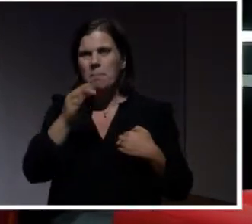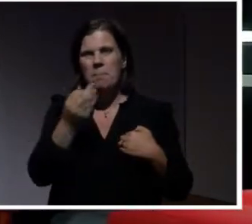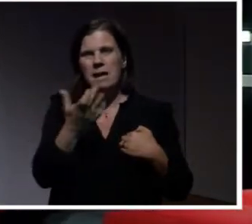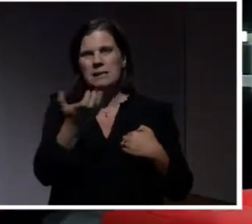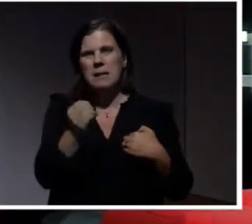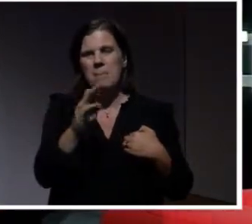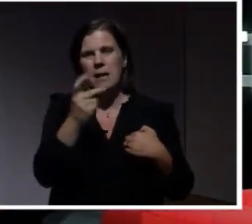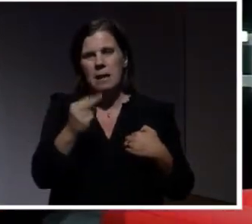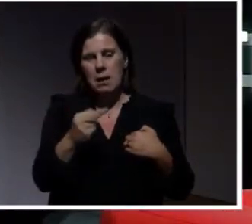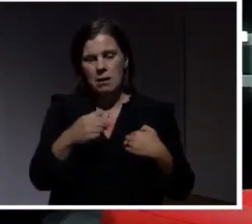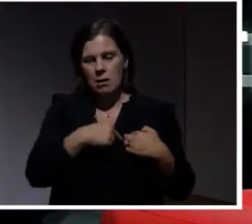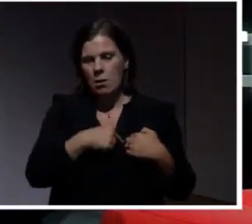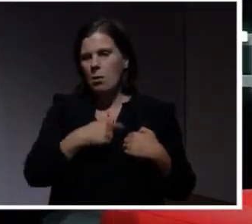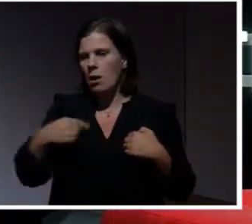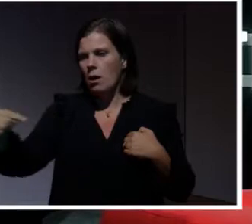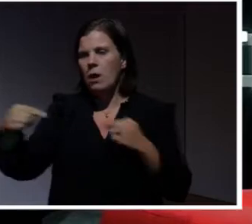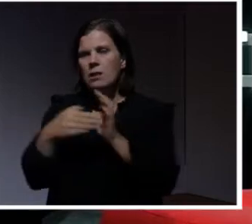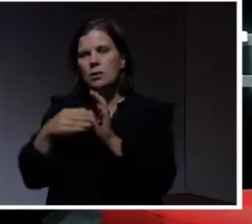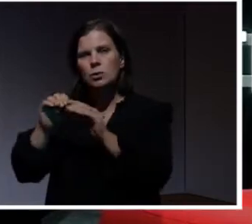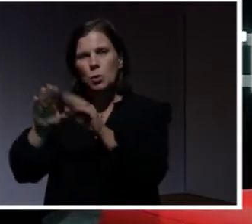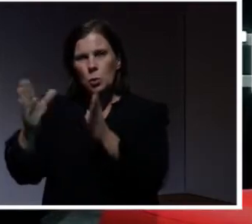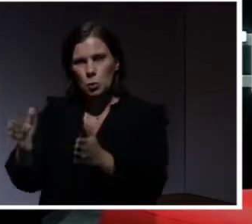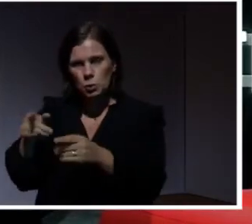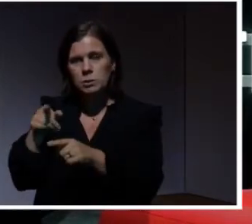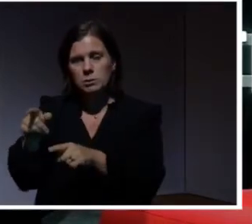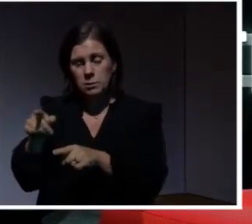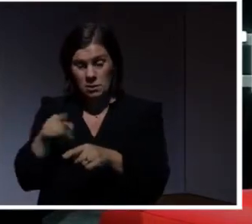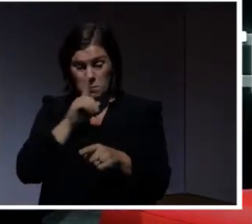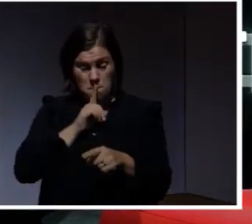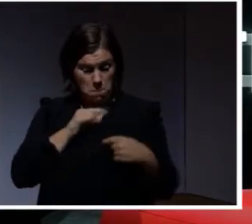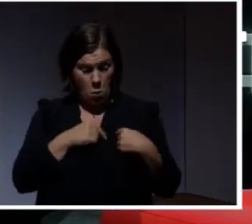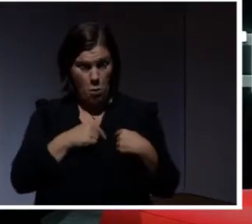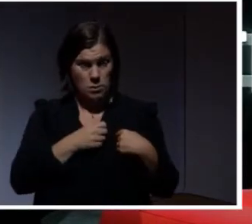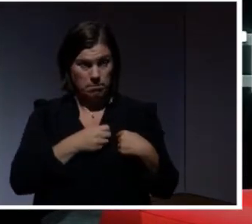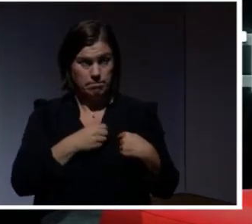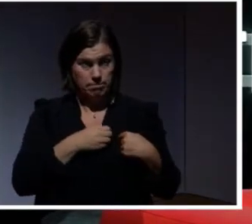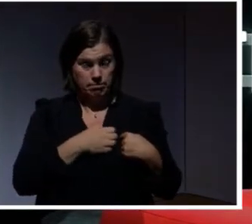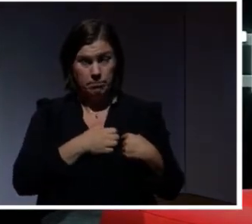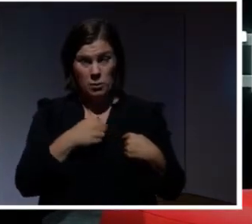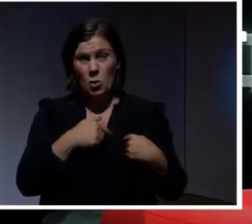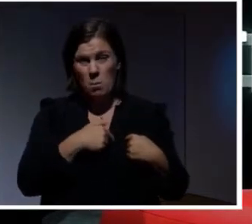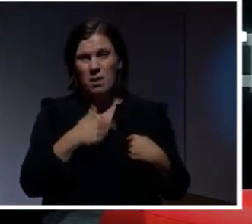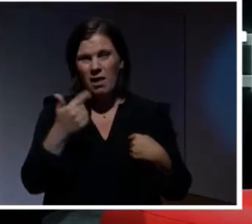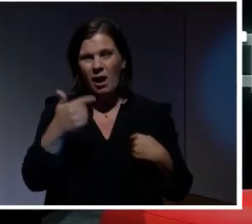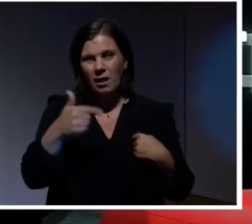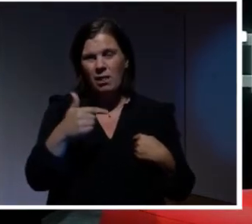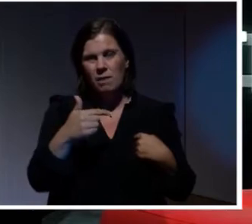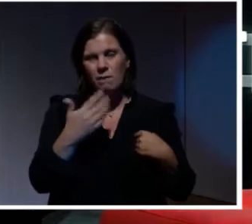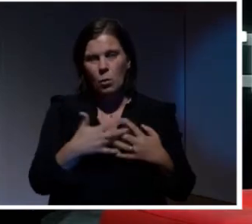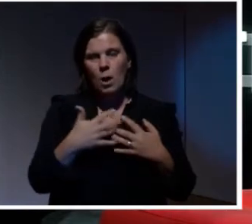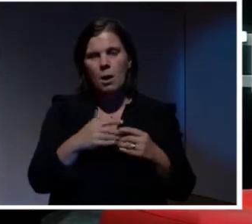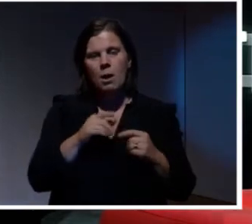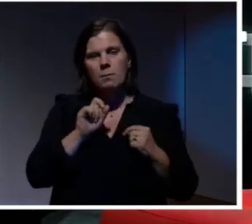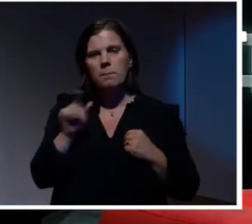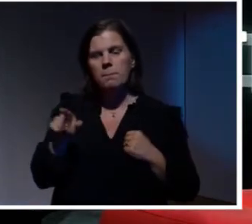sjukhuset. För de här små grejerna som håller folk vid liv. Eller ser till att takten är schysst och sådär. De